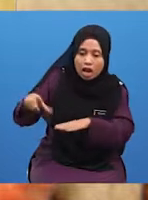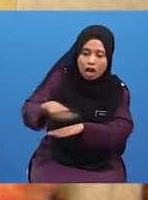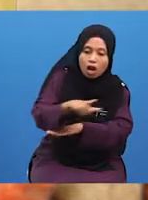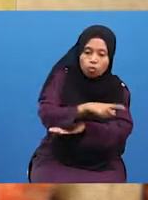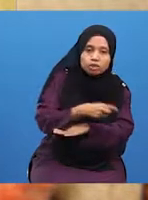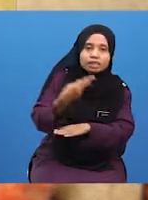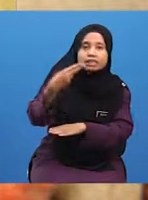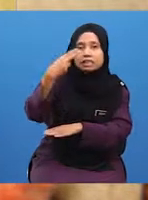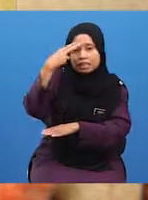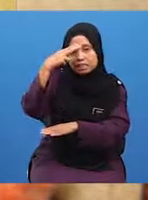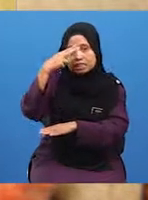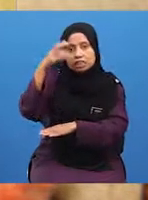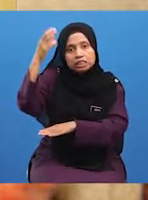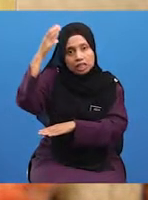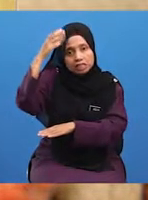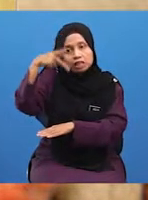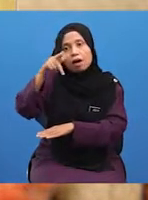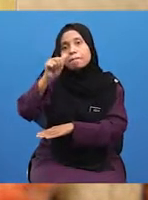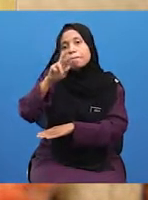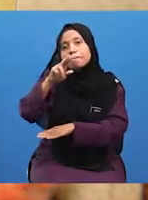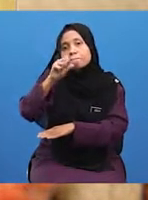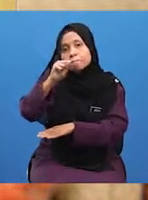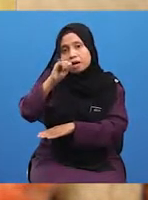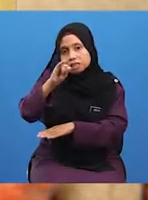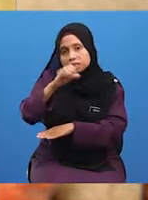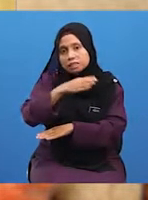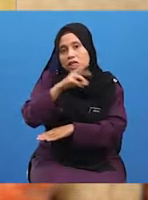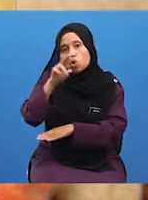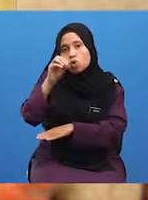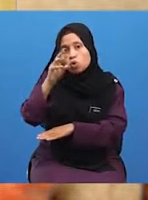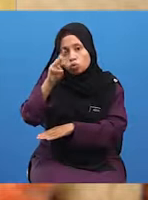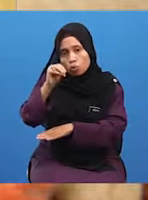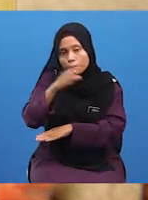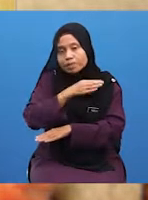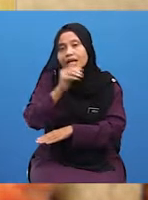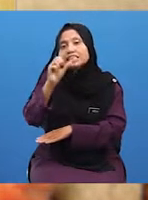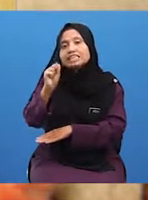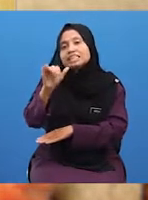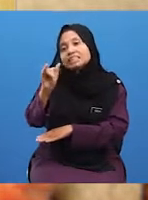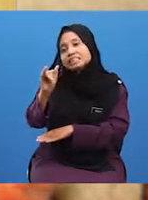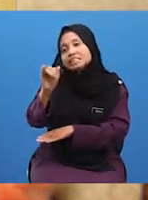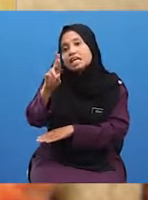Lautan Hindi, Laut Cina, Laut Parsi, Laut Rom, dan Laut Syria.